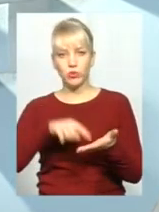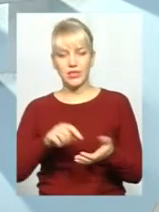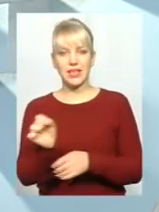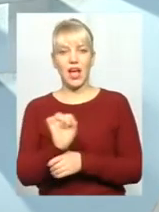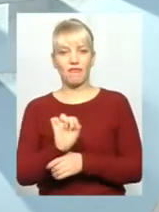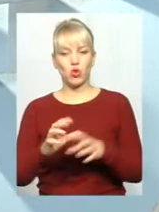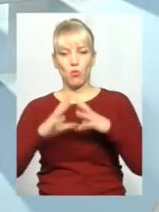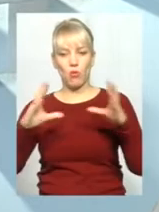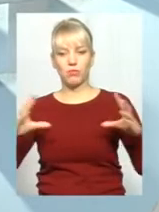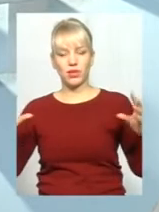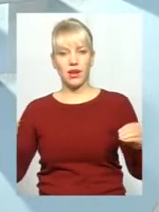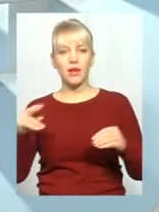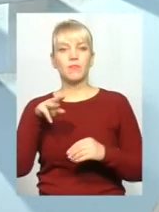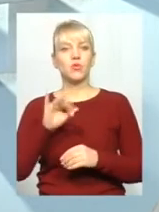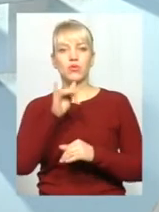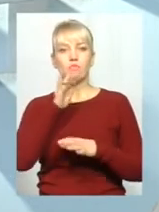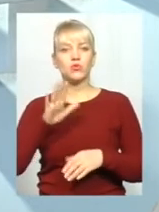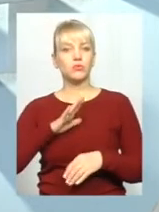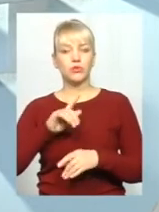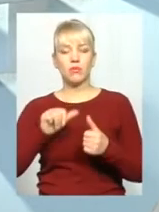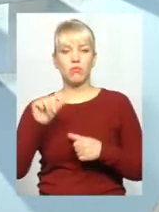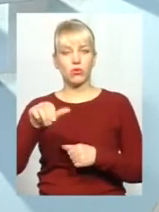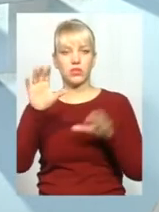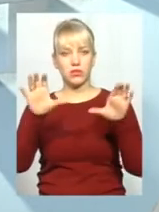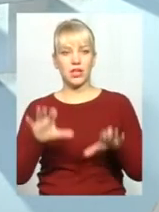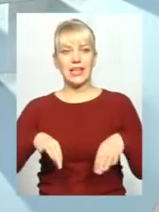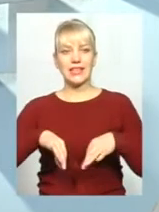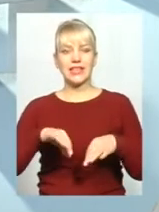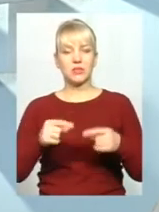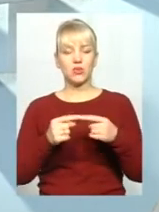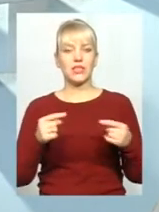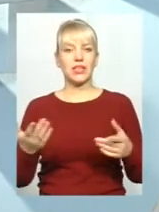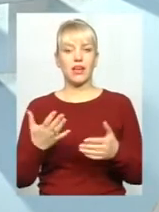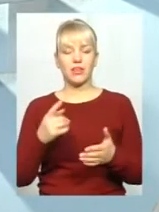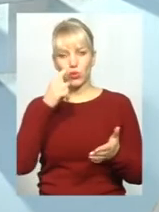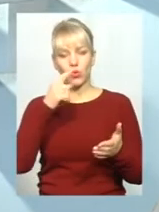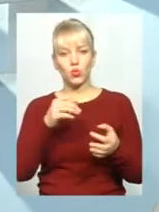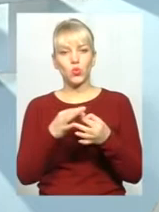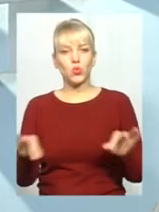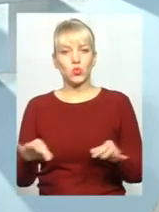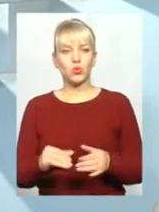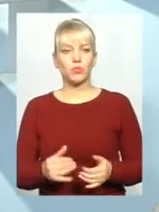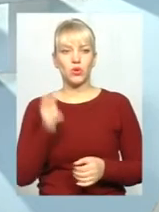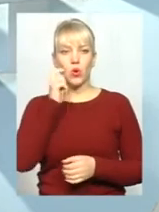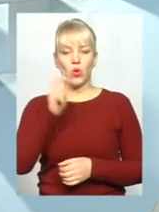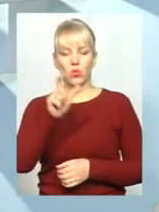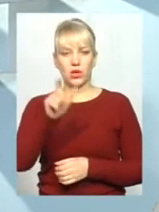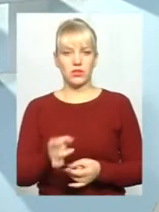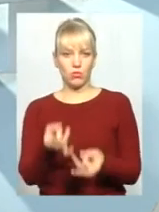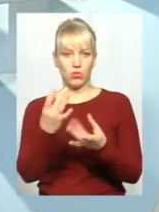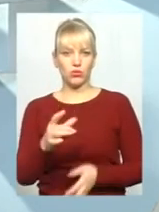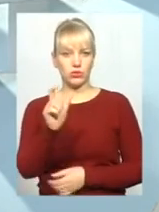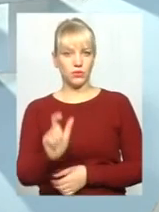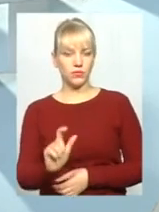то не може бути поза законом транспортний засіб, який доступний українцю, простому українцю.